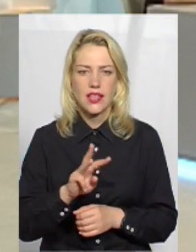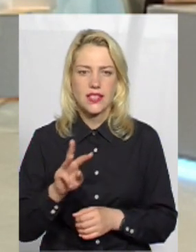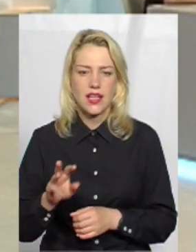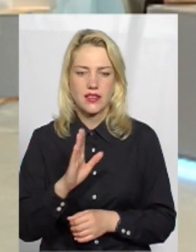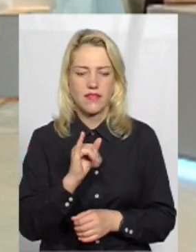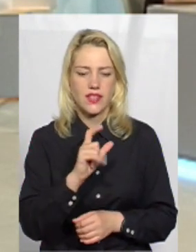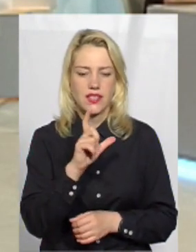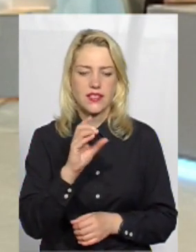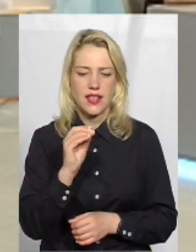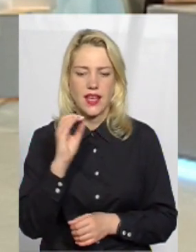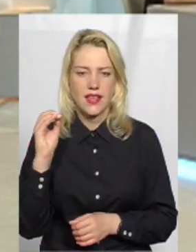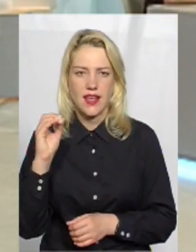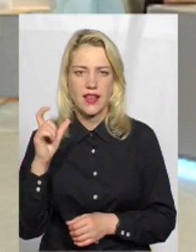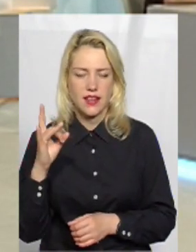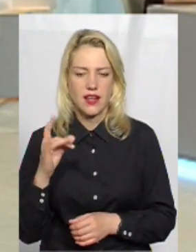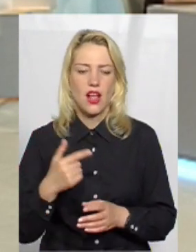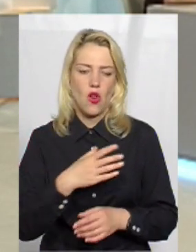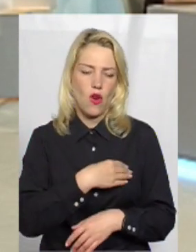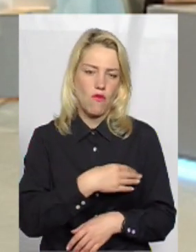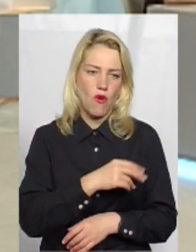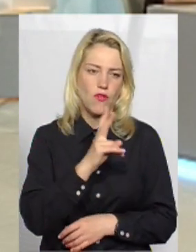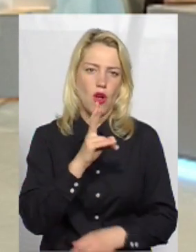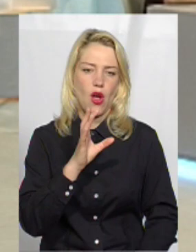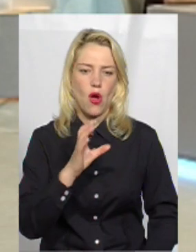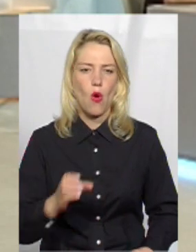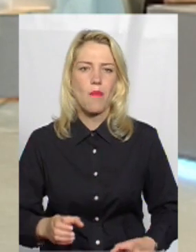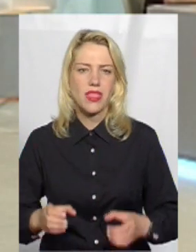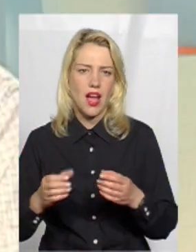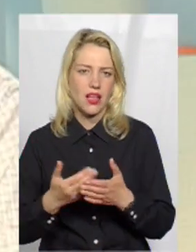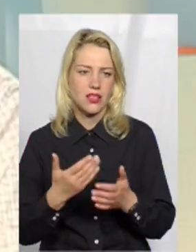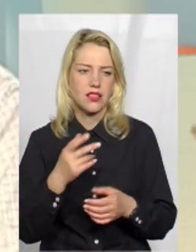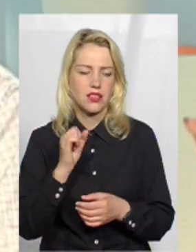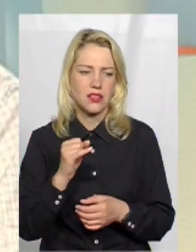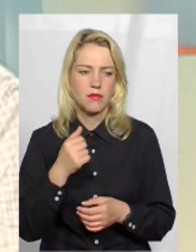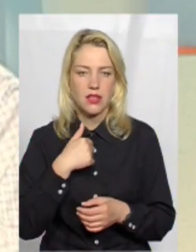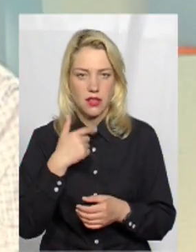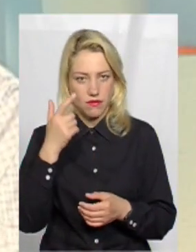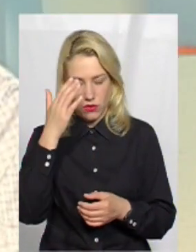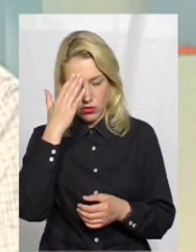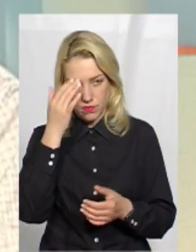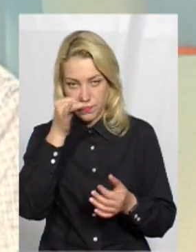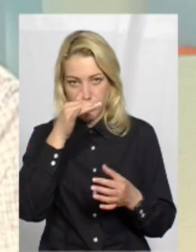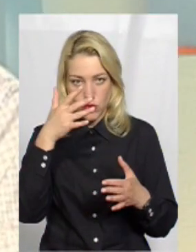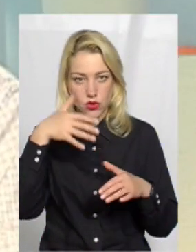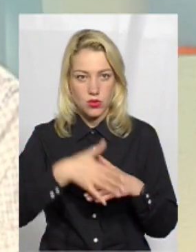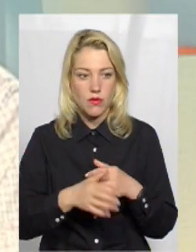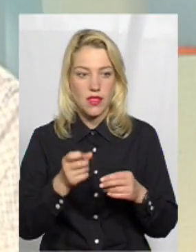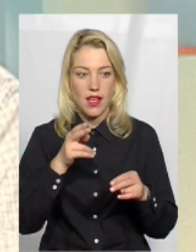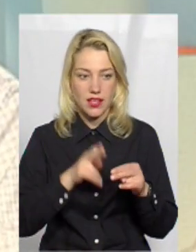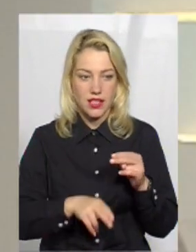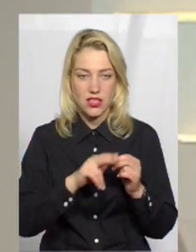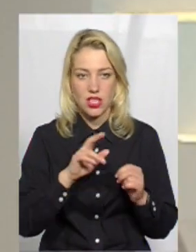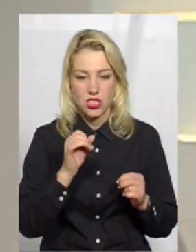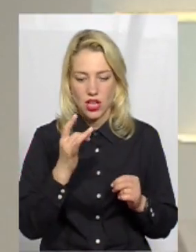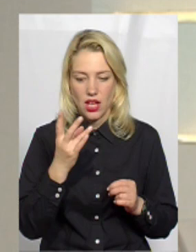Візеєр, там Львів, Копенгаген, це новий напрямок там з'явився, ну і просто мені в голові не вкладається, ось на кінець червня,